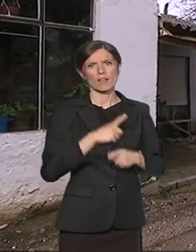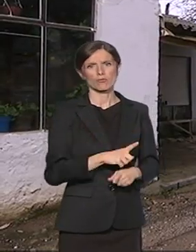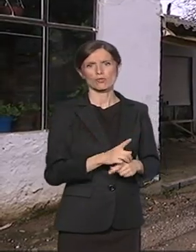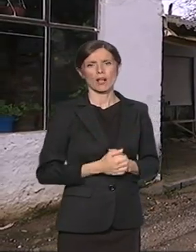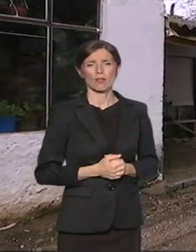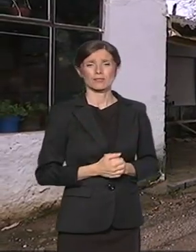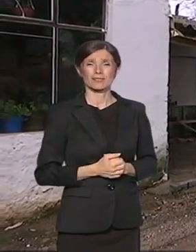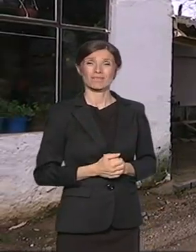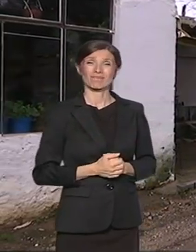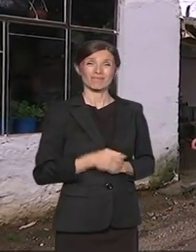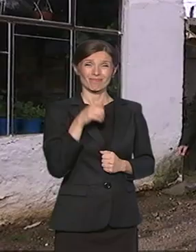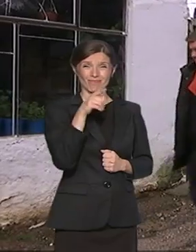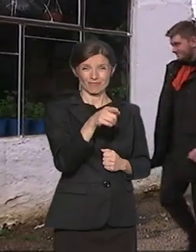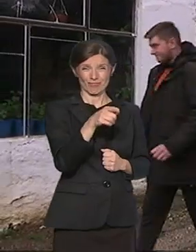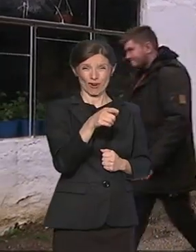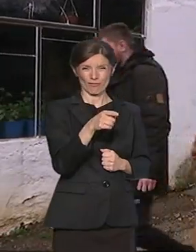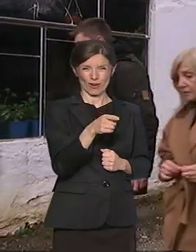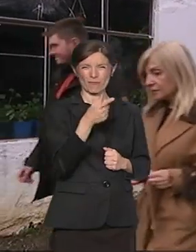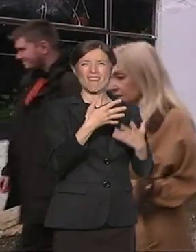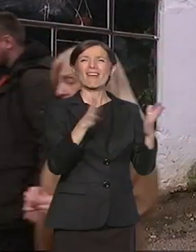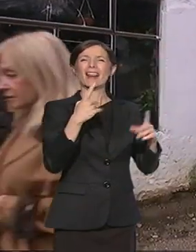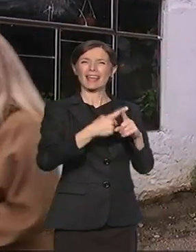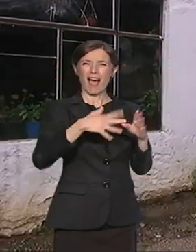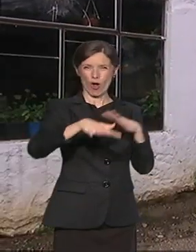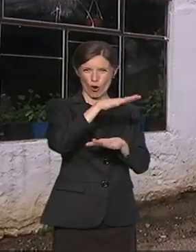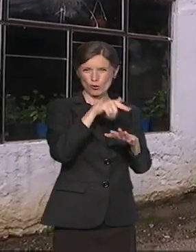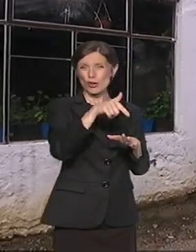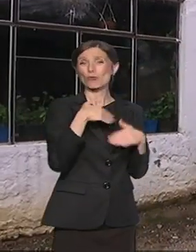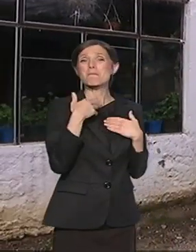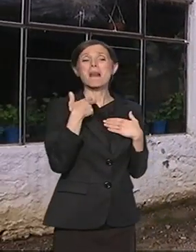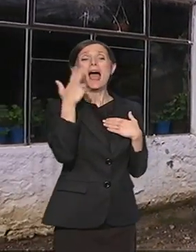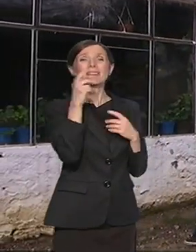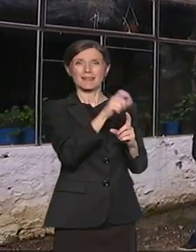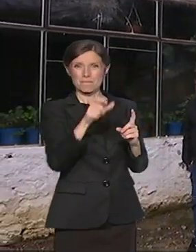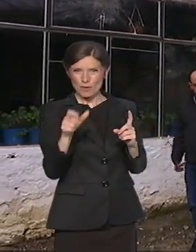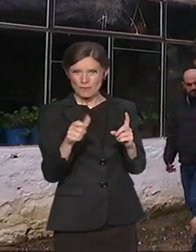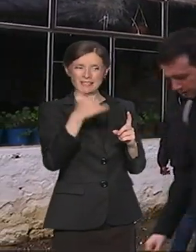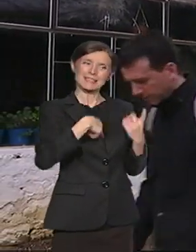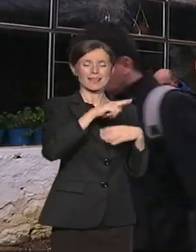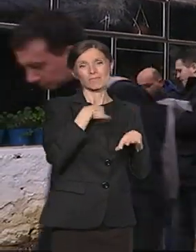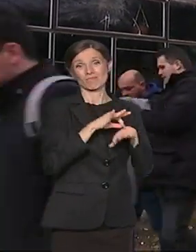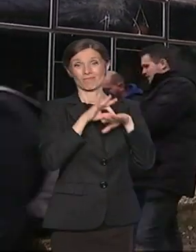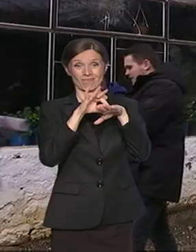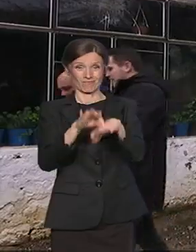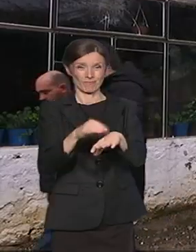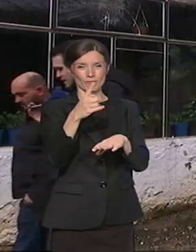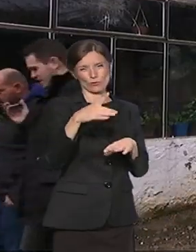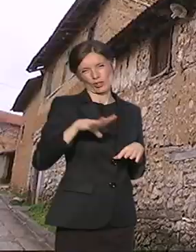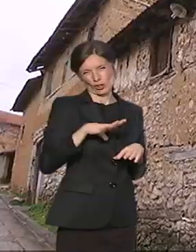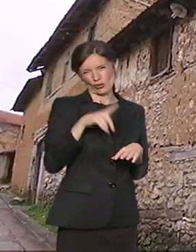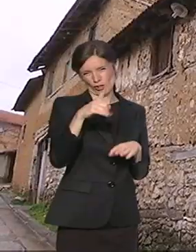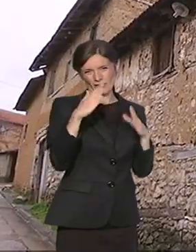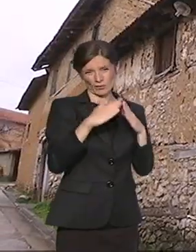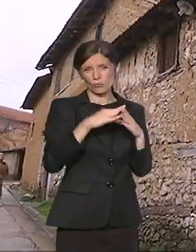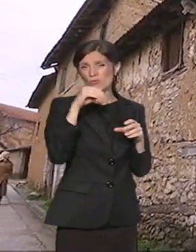Momci iz goleme hoće, kako je starosedeoci zovu, vode nas do doma koji je nedavno u potrazi za egzistencijom